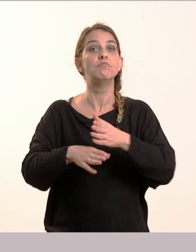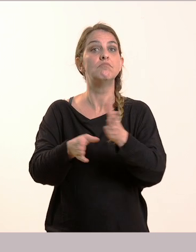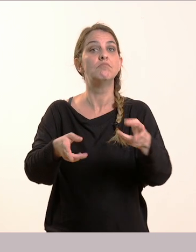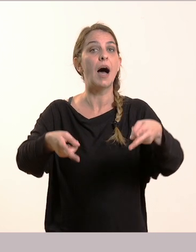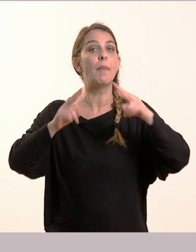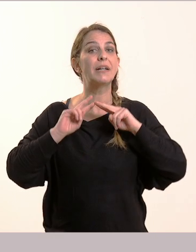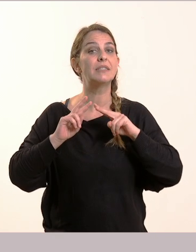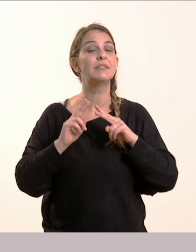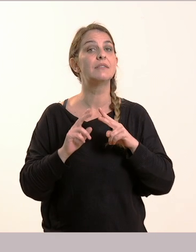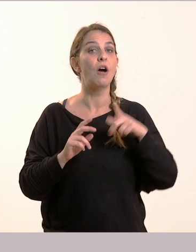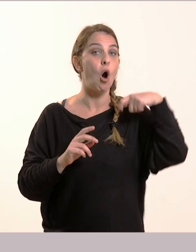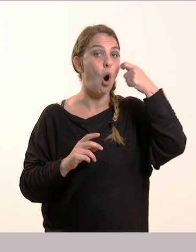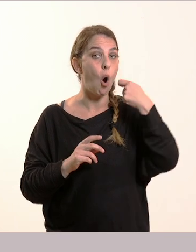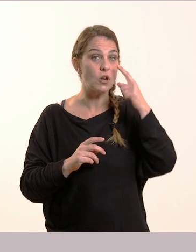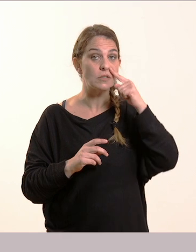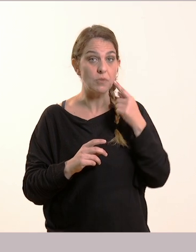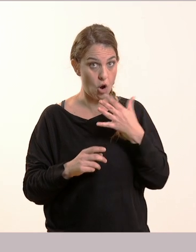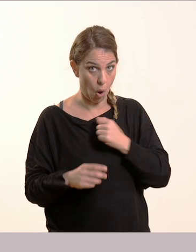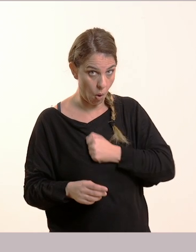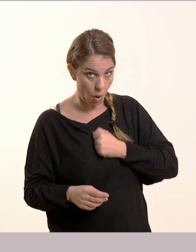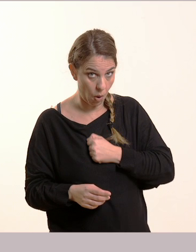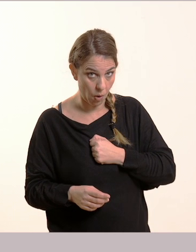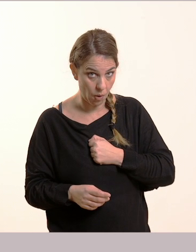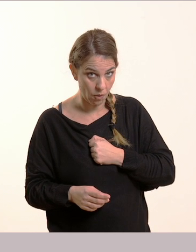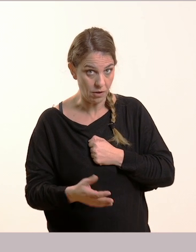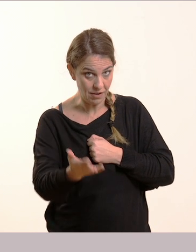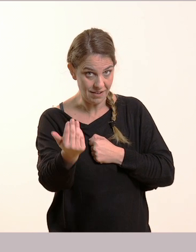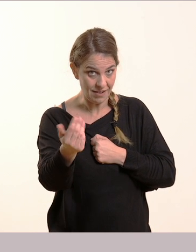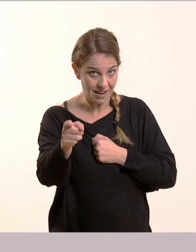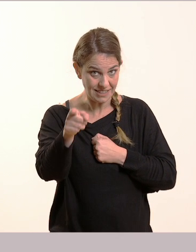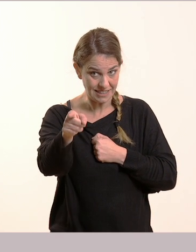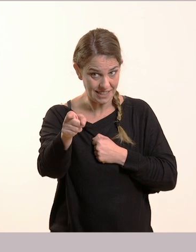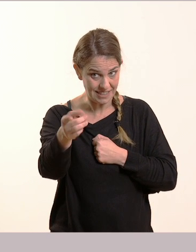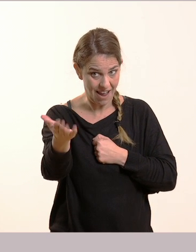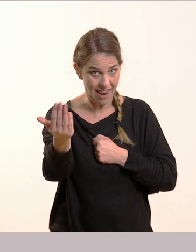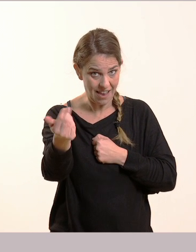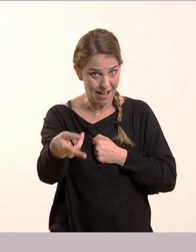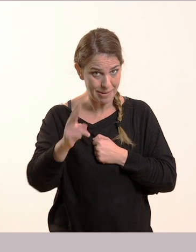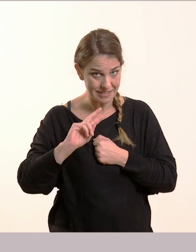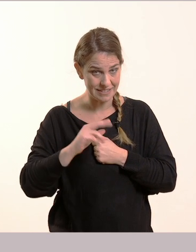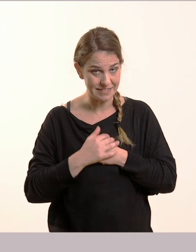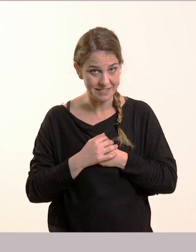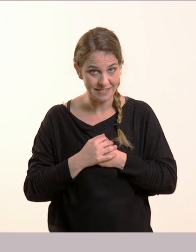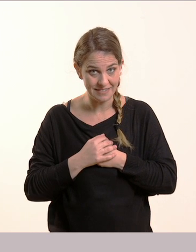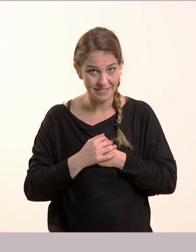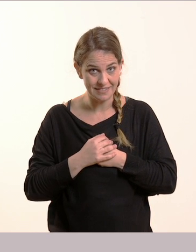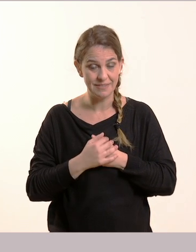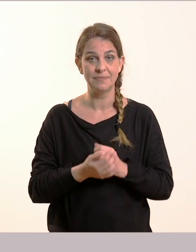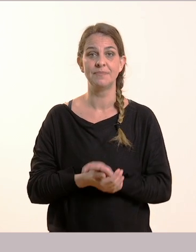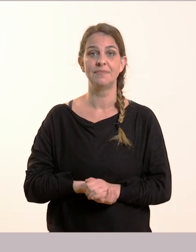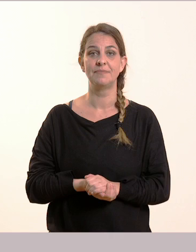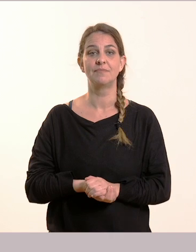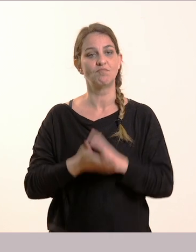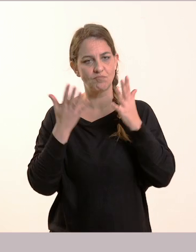Σέργιου δάκρυσαν επειδή λυπήθηκαν. Ναι, σε ακούω εκεί, εσένα. Ναι, Κωνσταντίνε, σε ακούω. Για πες μου. Πολύ